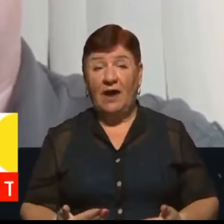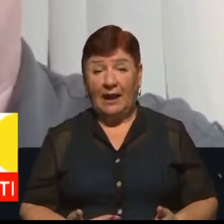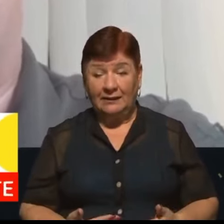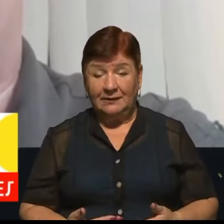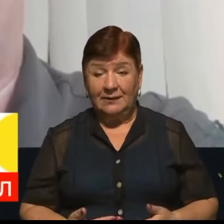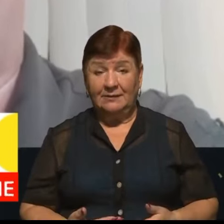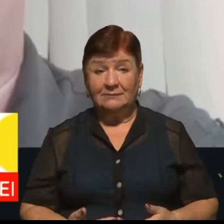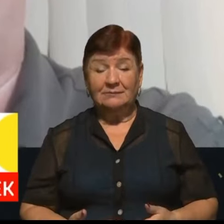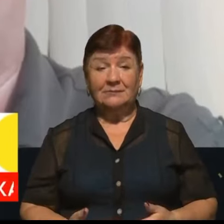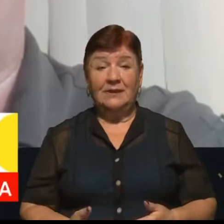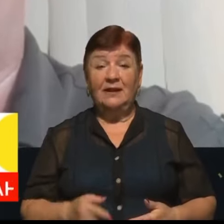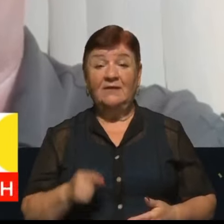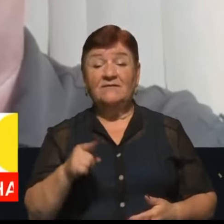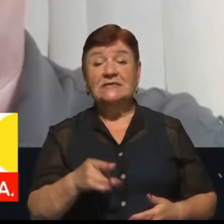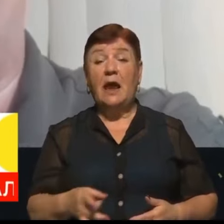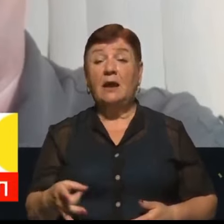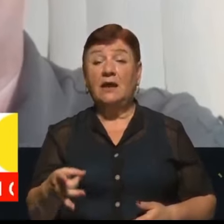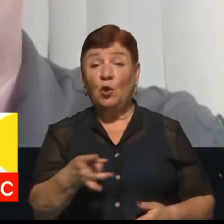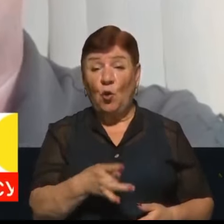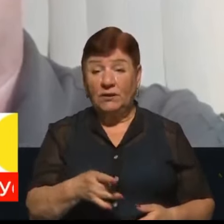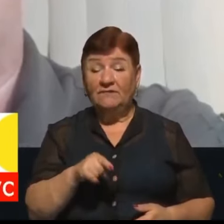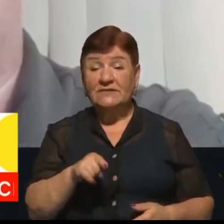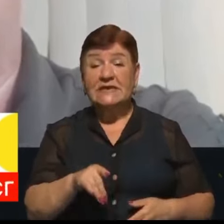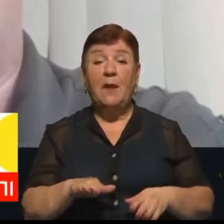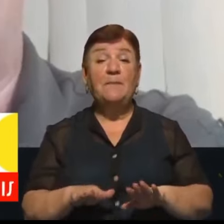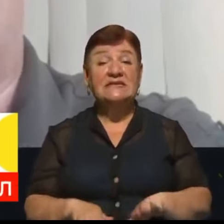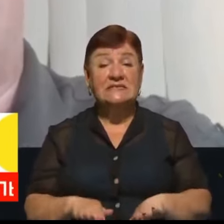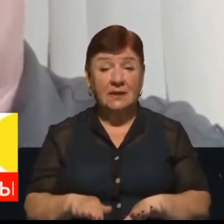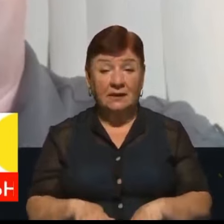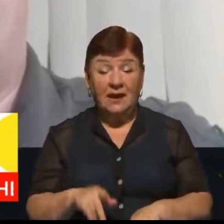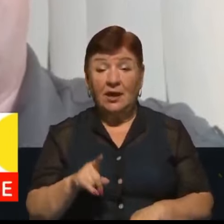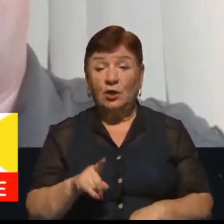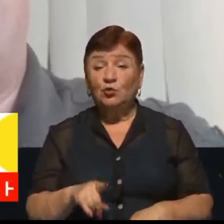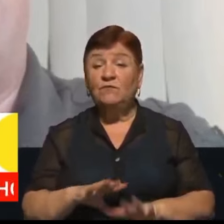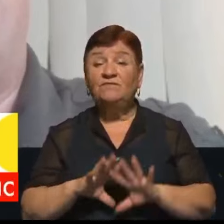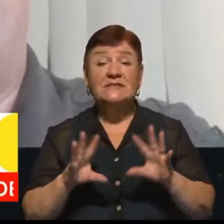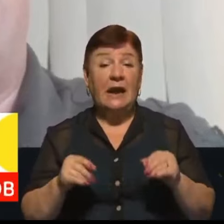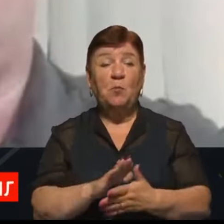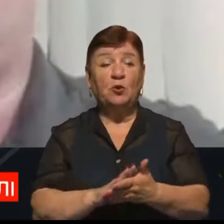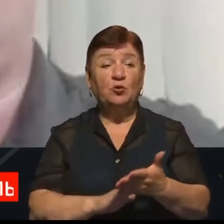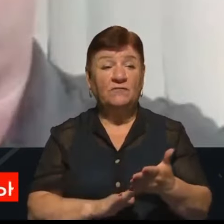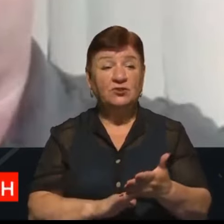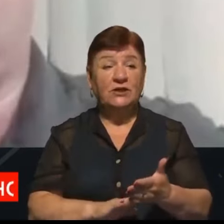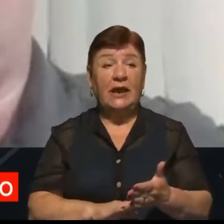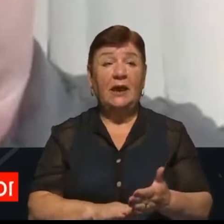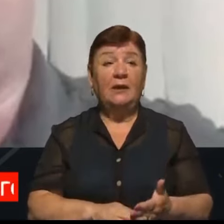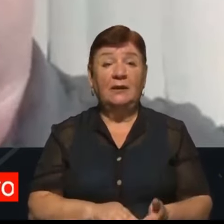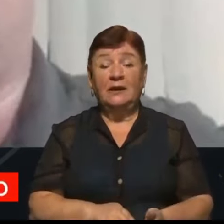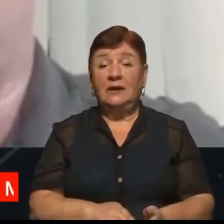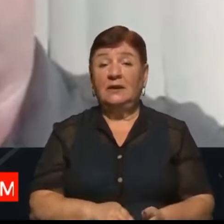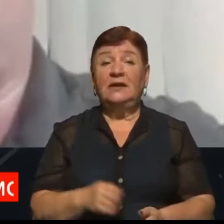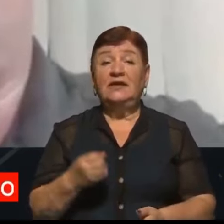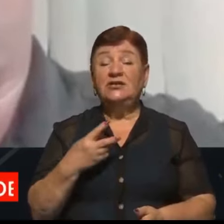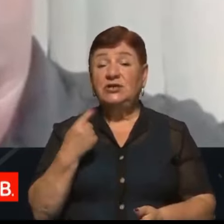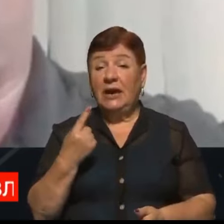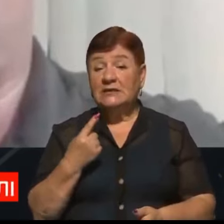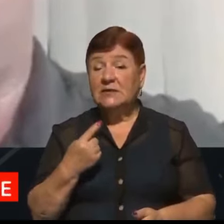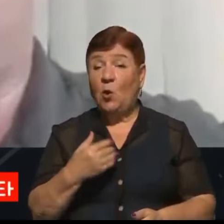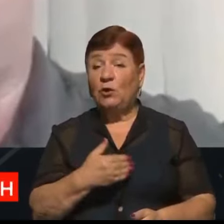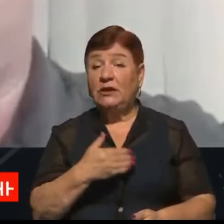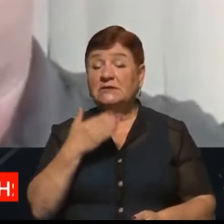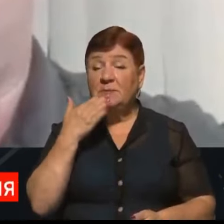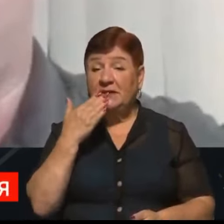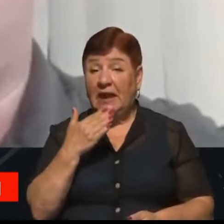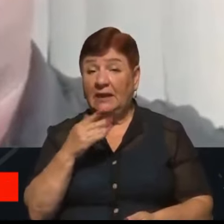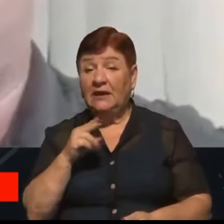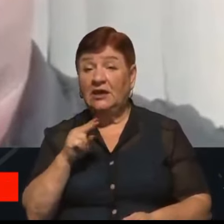цих регіонах, цій місцині, тут взагалі питань немає. Пане Ігоре, ще хотів спитати з приводу того, чи